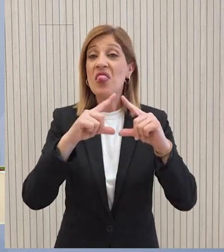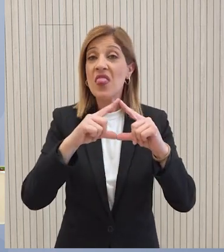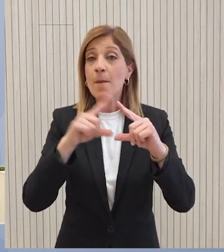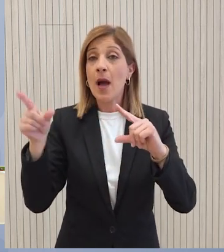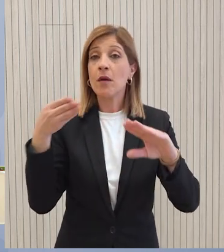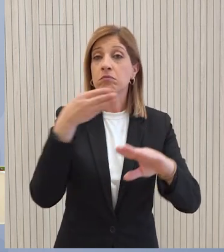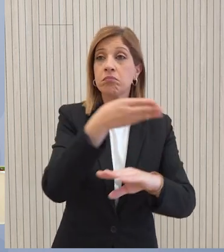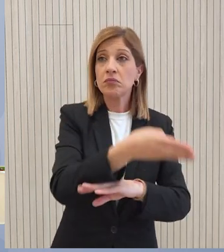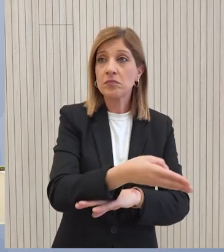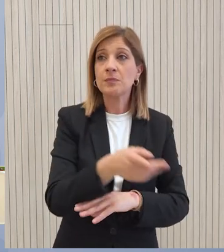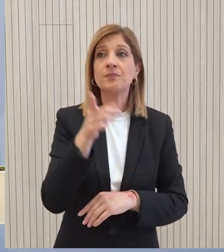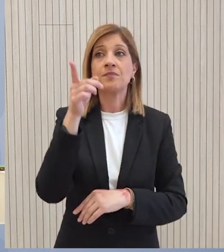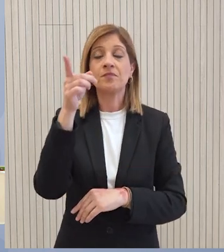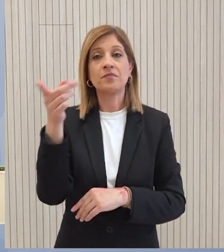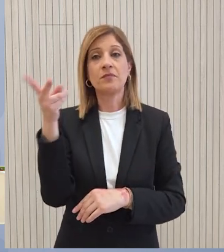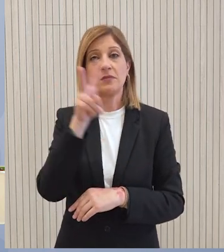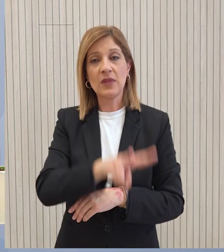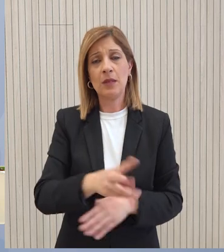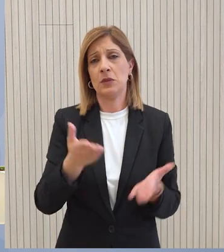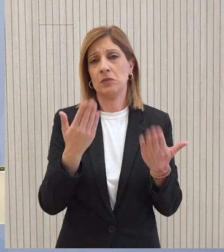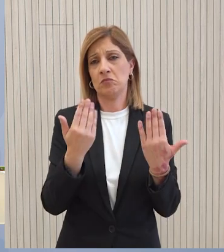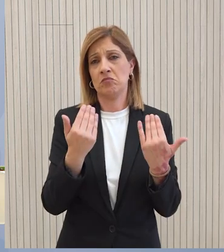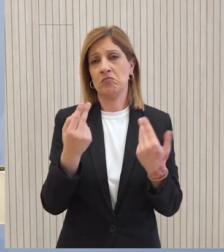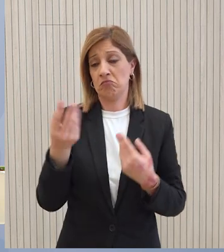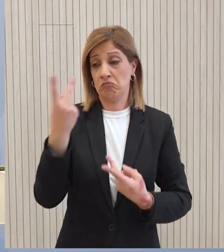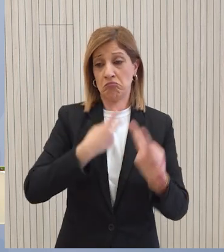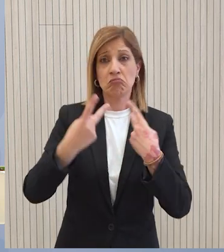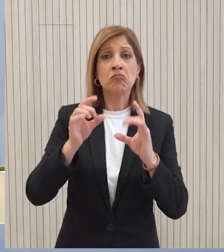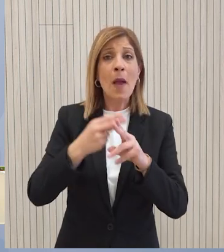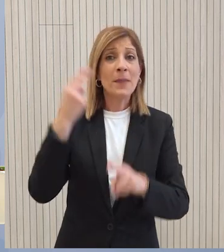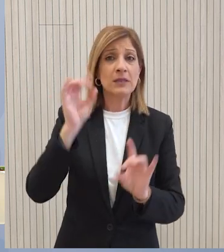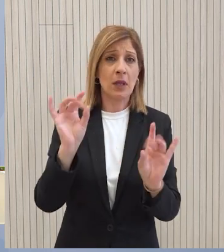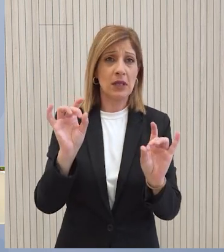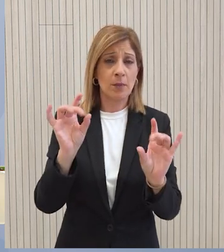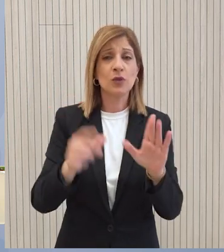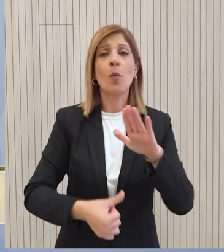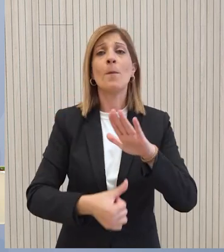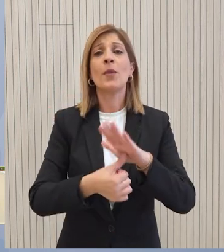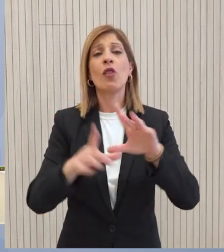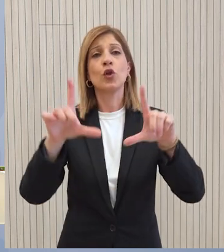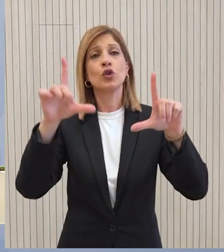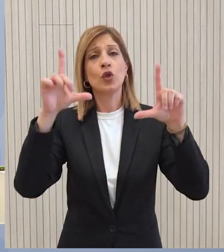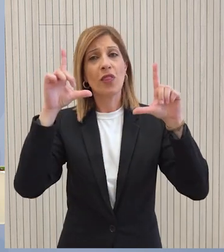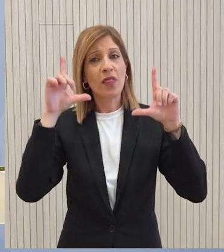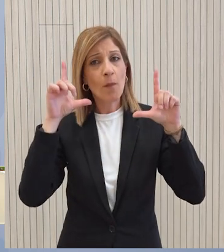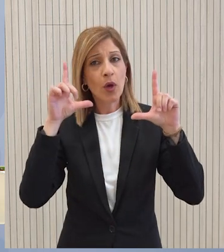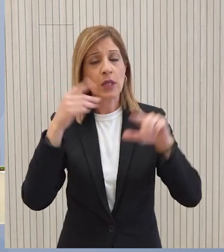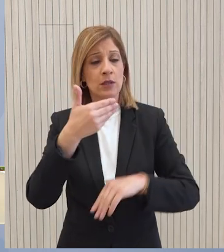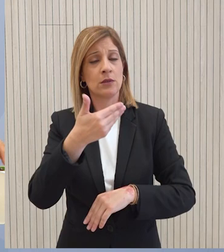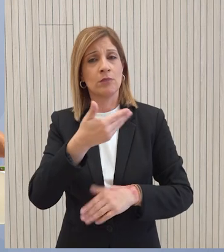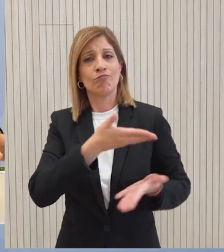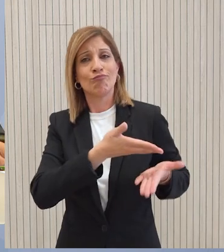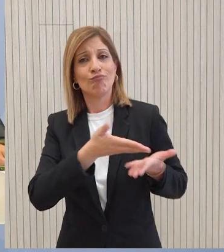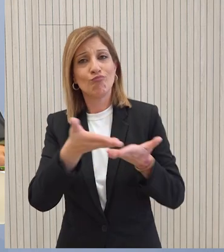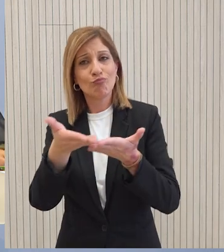Δεν έχουμε υπόψη μας κάποια επίσημη τοποθέτηση Αυτό θα αναφέρεστε σε μια επίσημη τοποθέτηση ο πρόεδρος της Δημοκρατίας έχει προσκληθεί σε